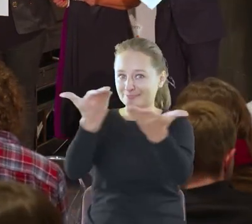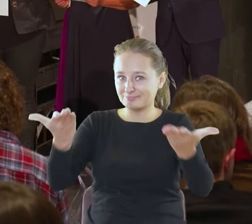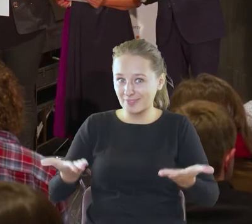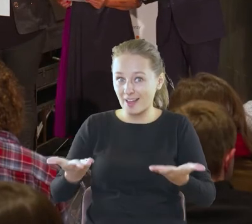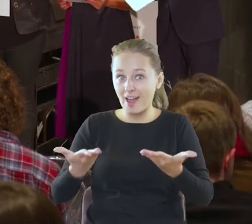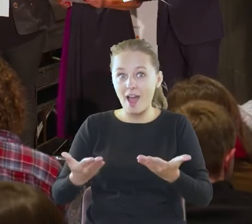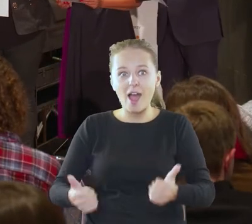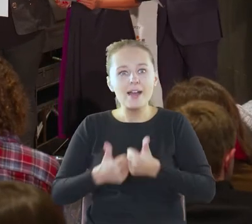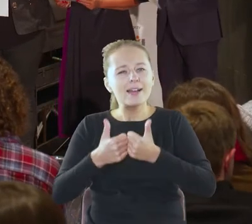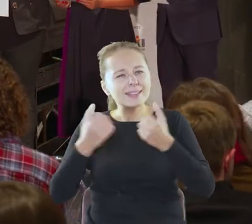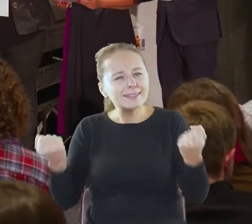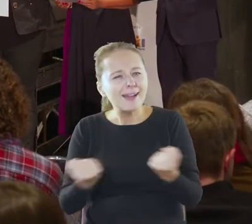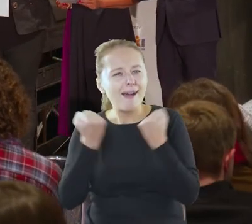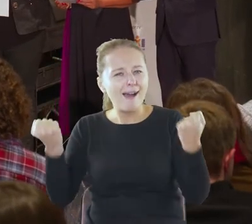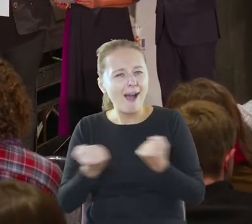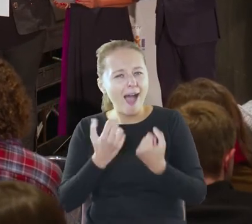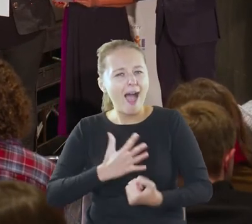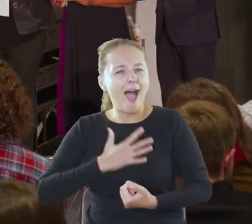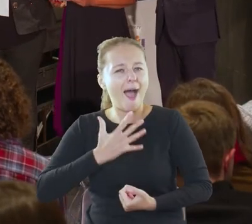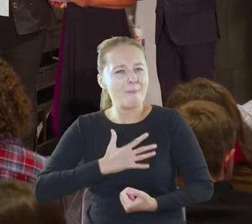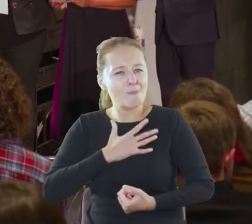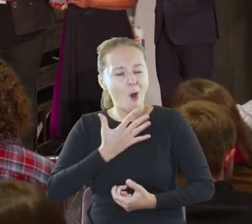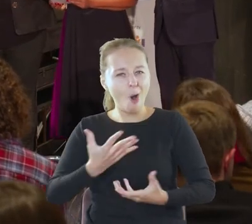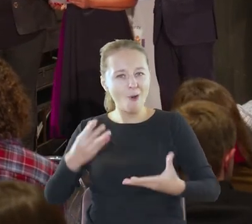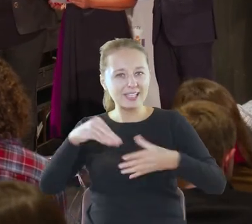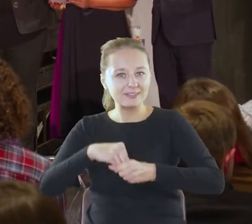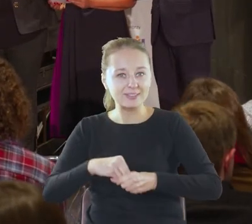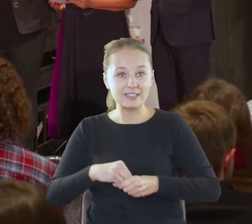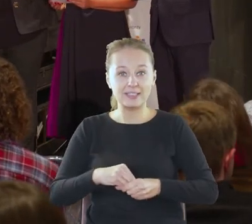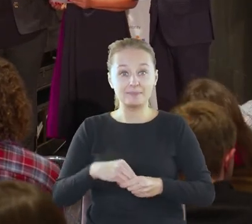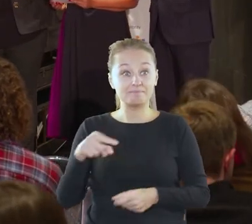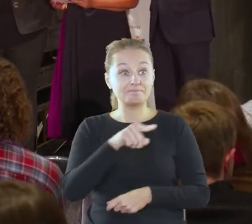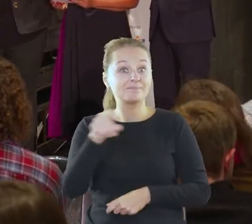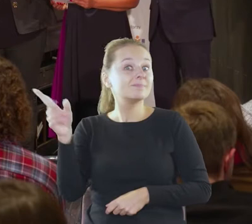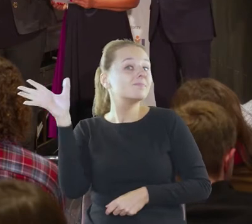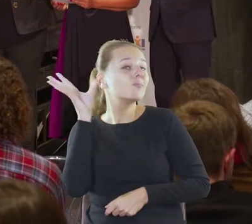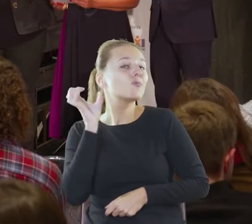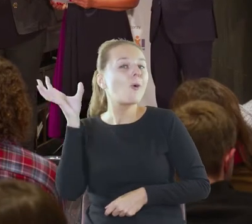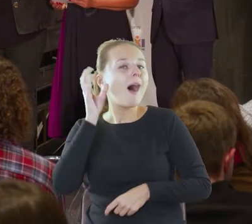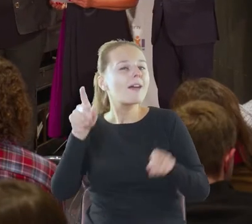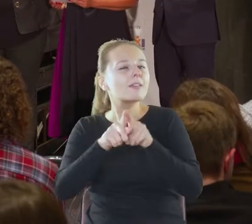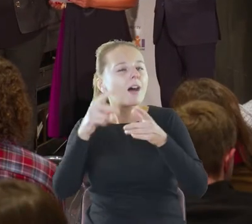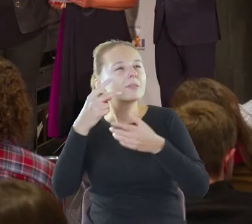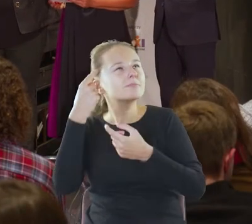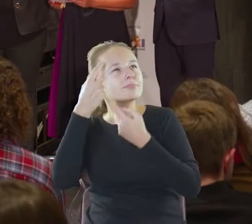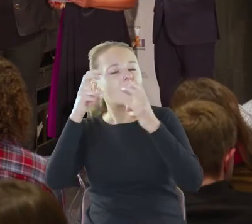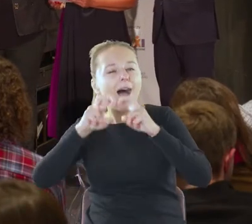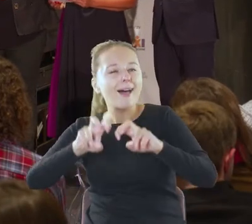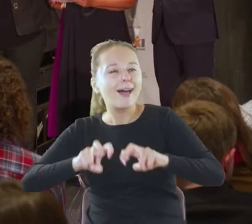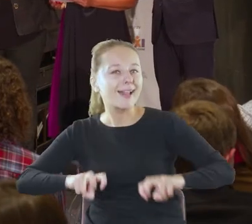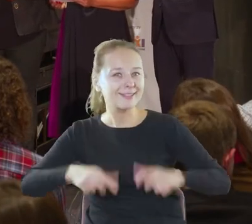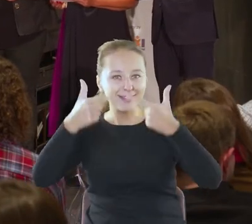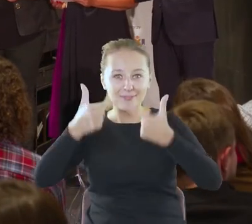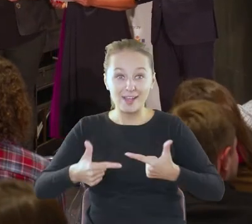zaangażowali się uczuciowo. Państwo w słuchanie i analizowanie wiersza, a Państwo